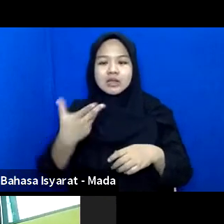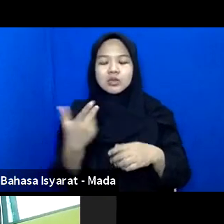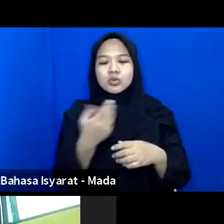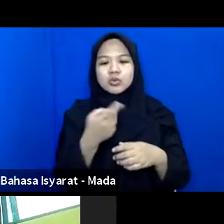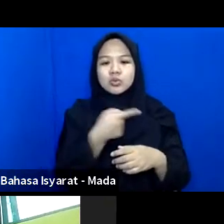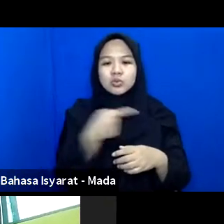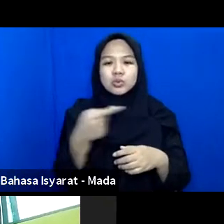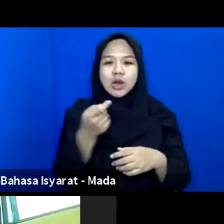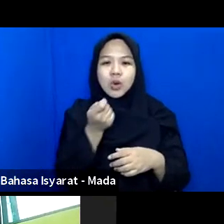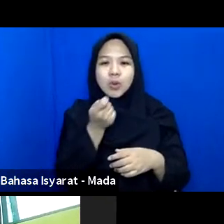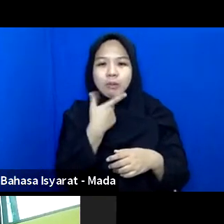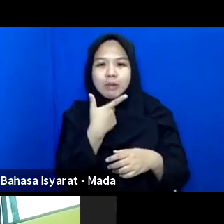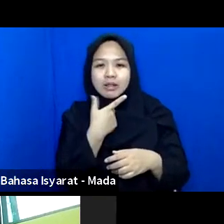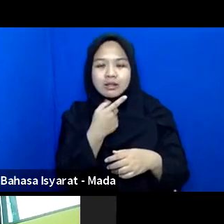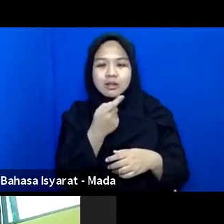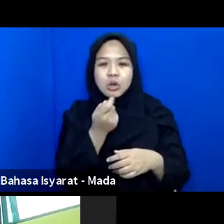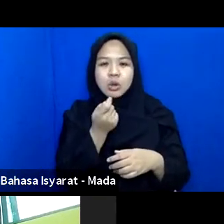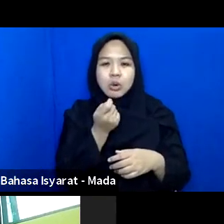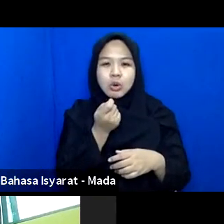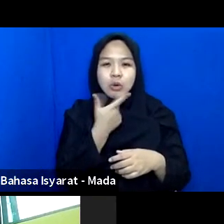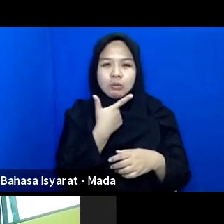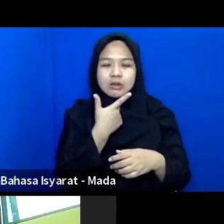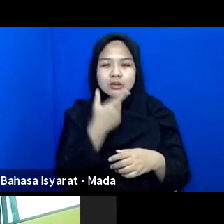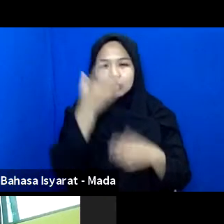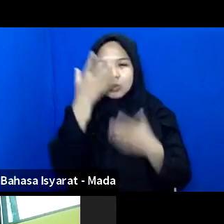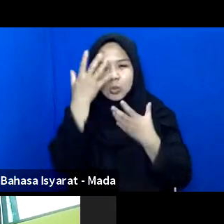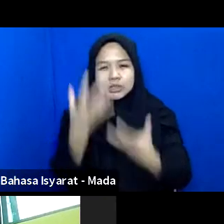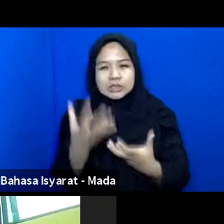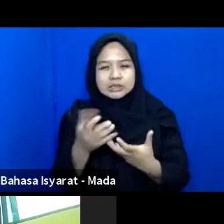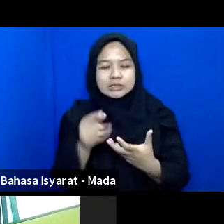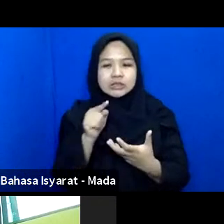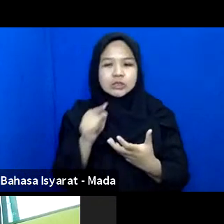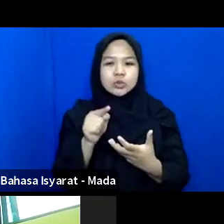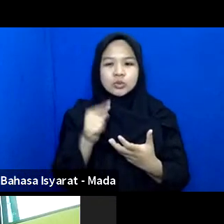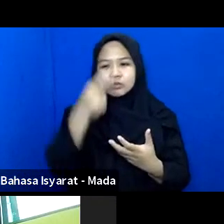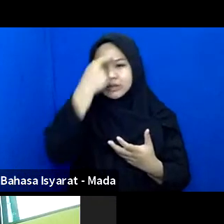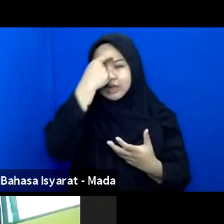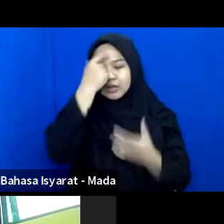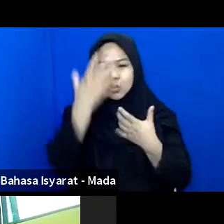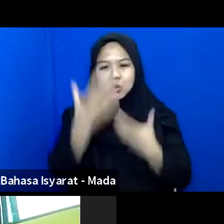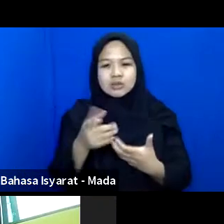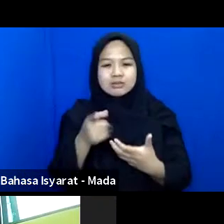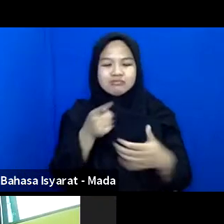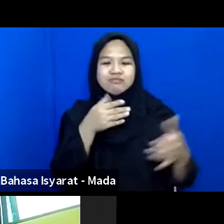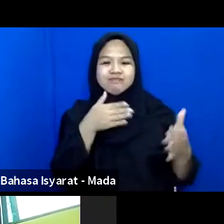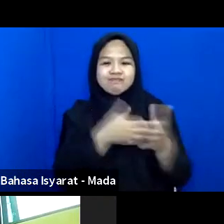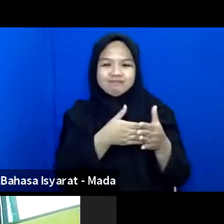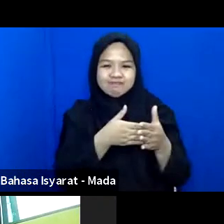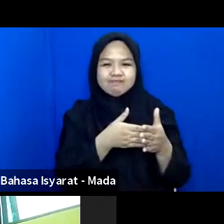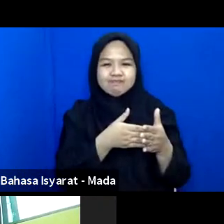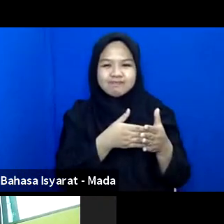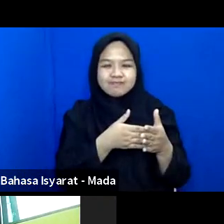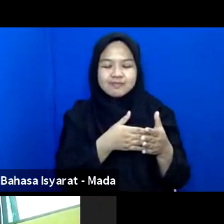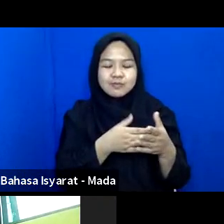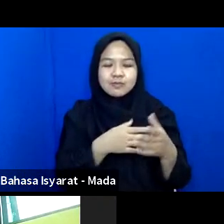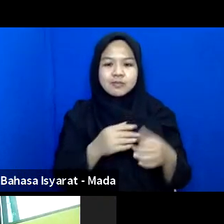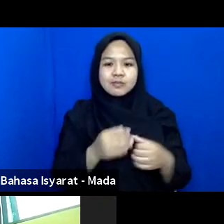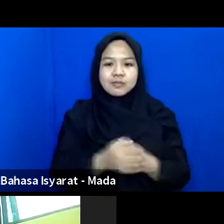Obat Obat Kronis Itu Penyakit Kronis Itu Terhenti Sehingga